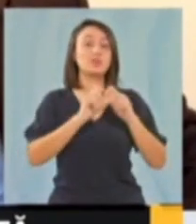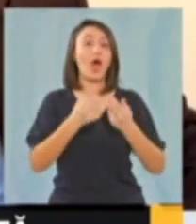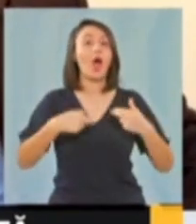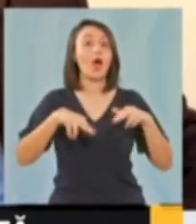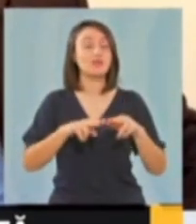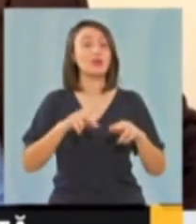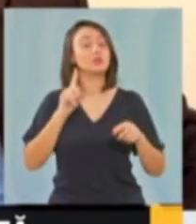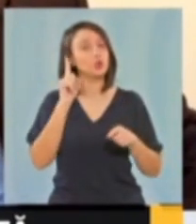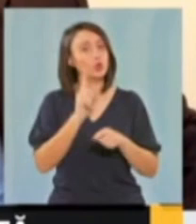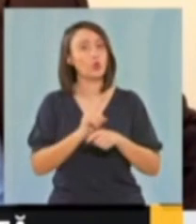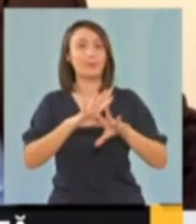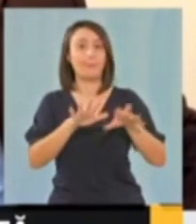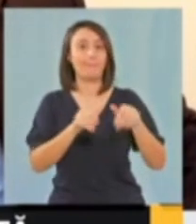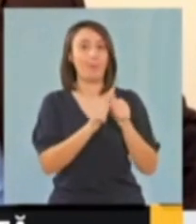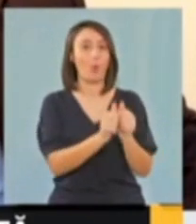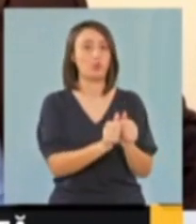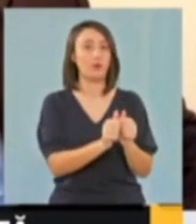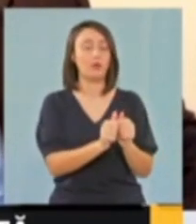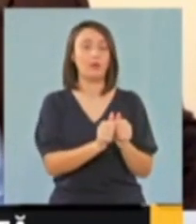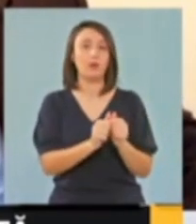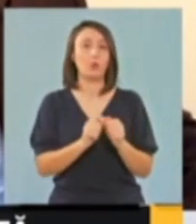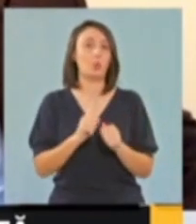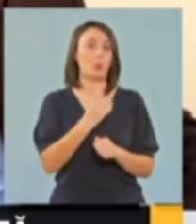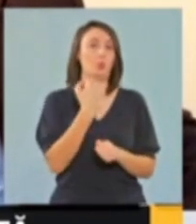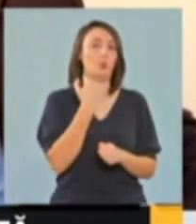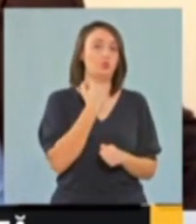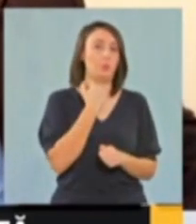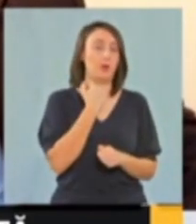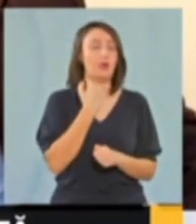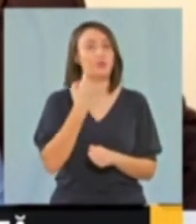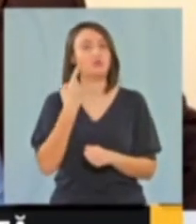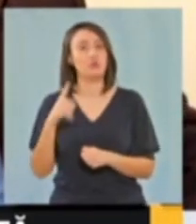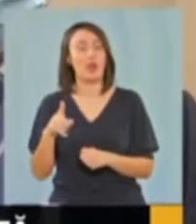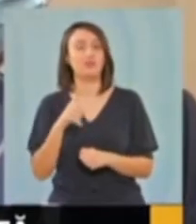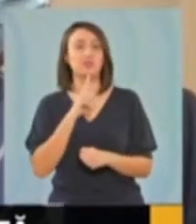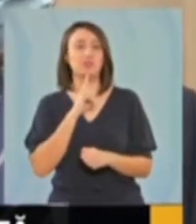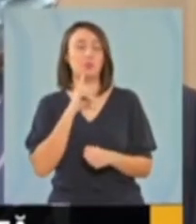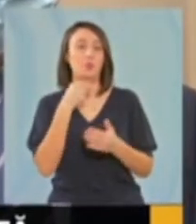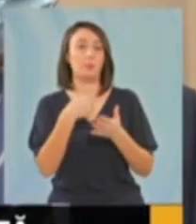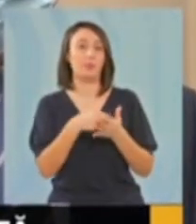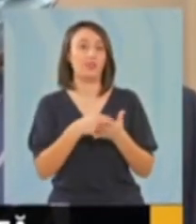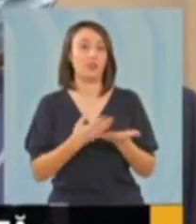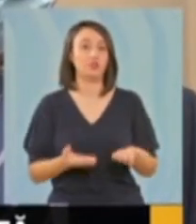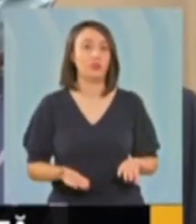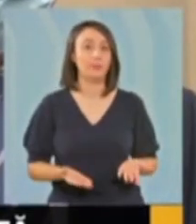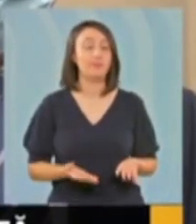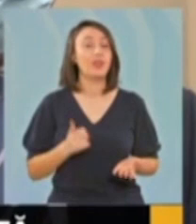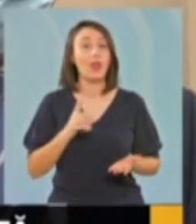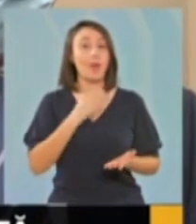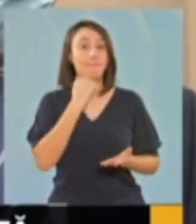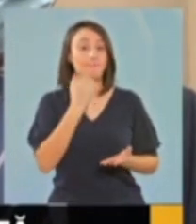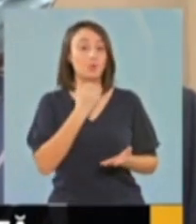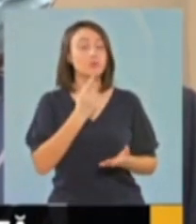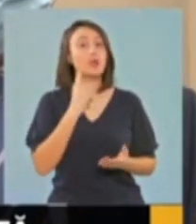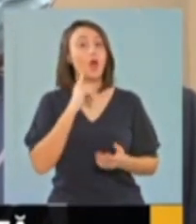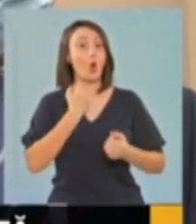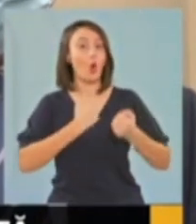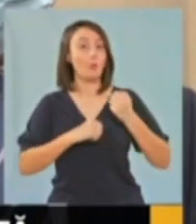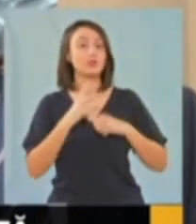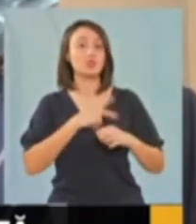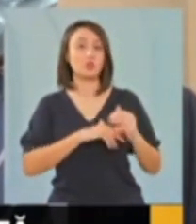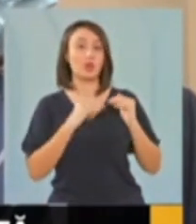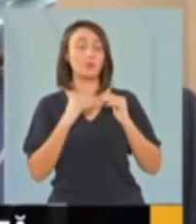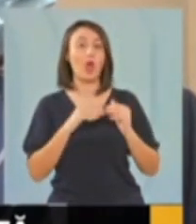vom fi tot împreună. Nu merge că unul e șmecherul și celălalt are doar costul. Erareș Bogdan a fost nemulțumit și de atitudinea